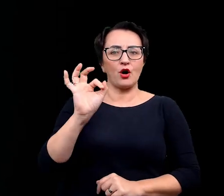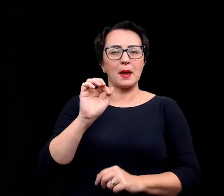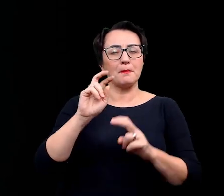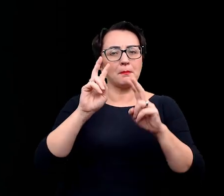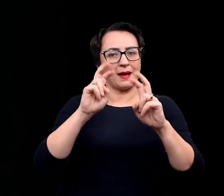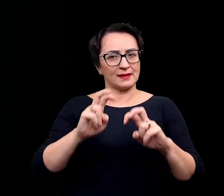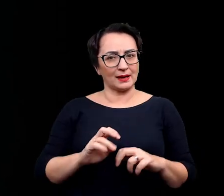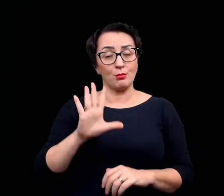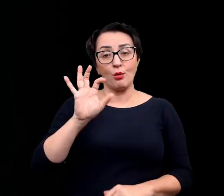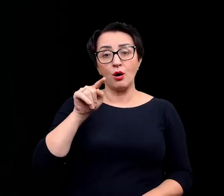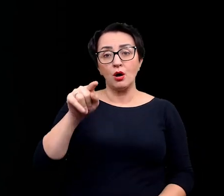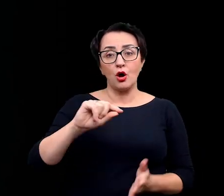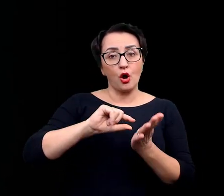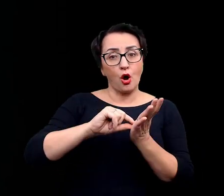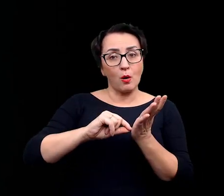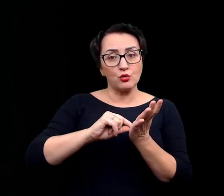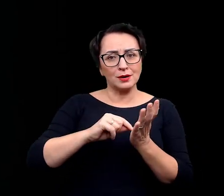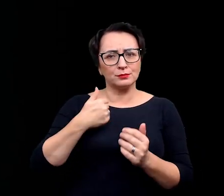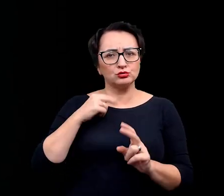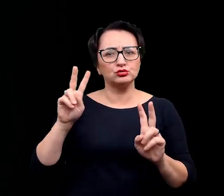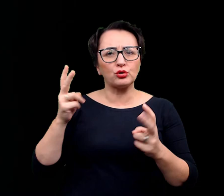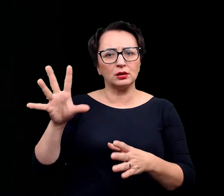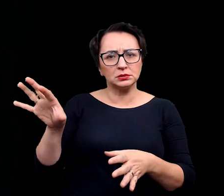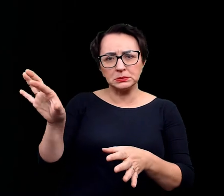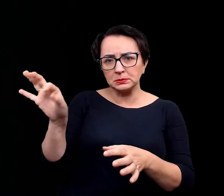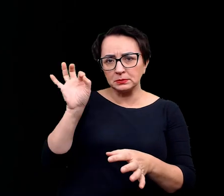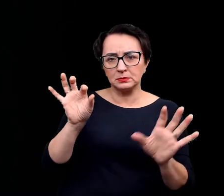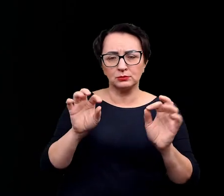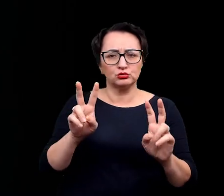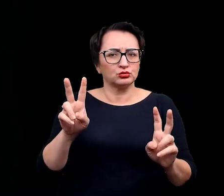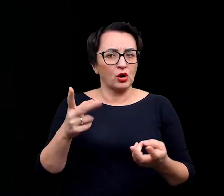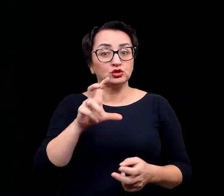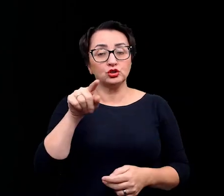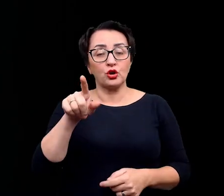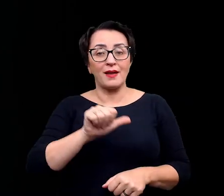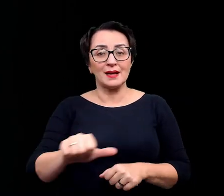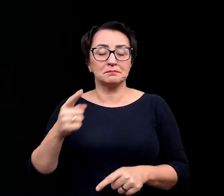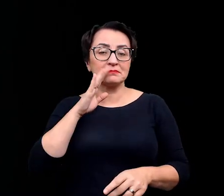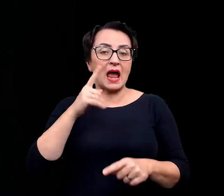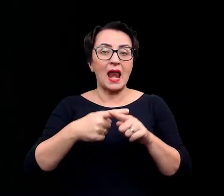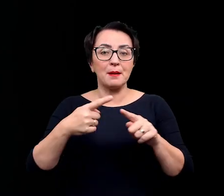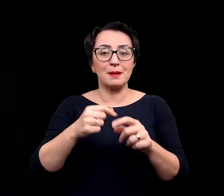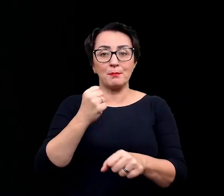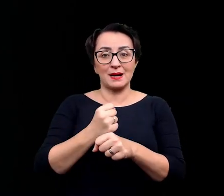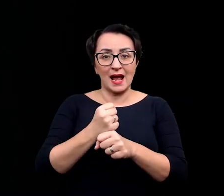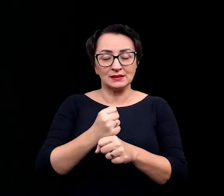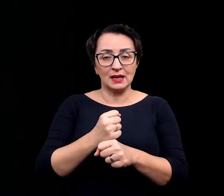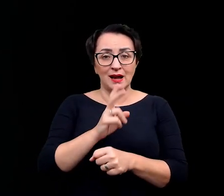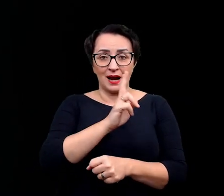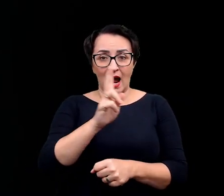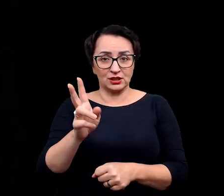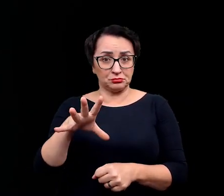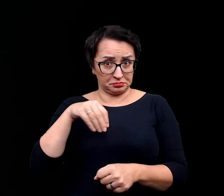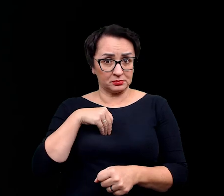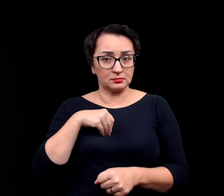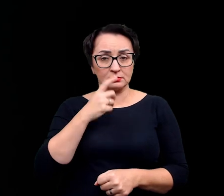twoich badań? No bo te komórki gdzieś, skądś musiałaś pobierać i czy to jest ten element pracy, do którego każdy jest